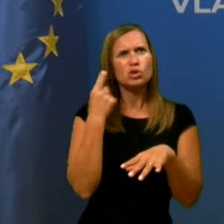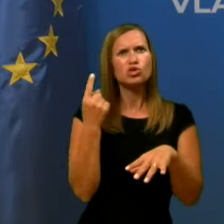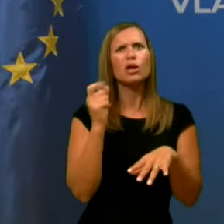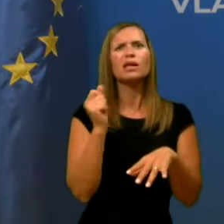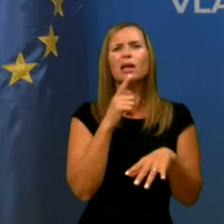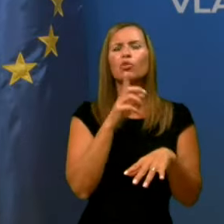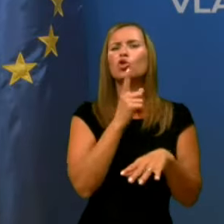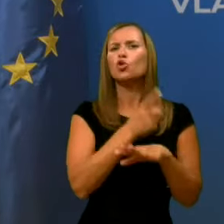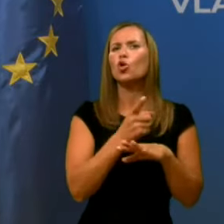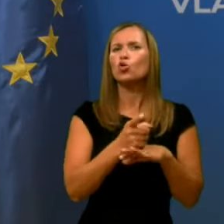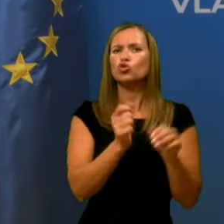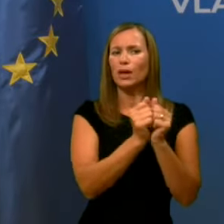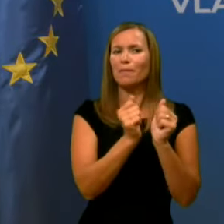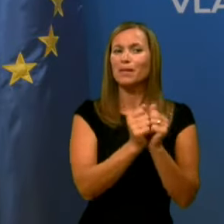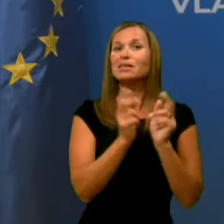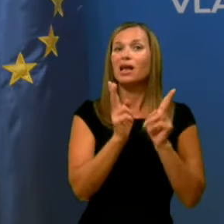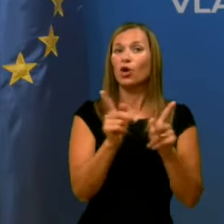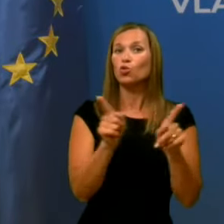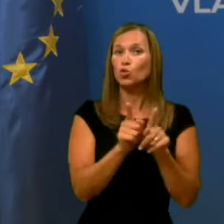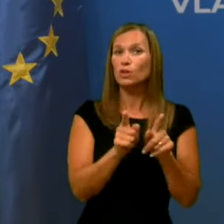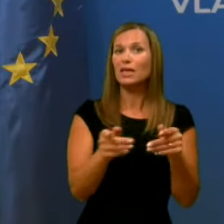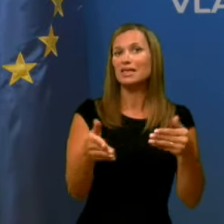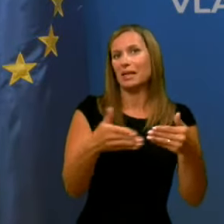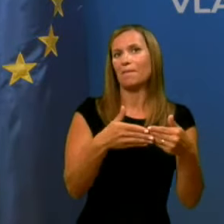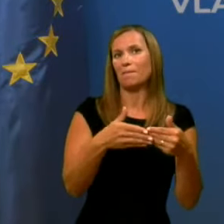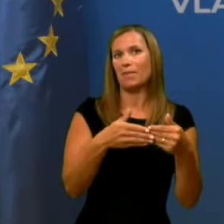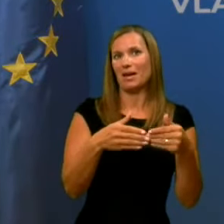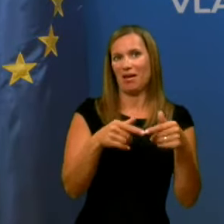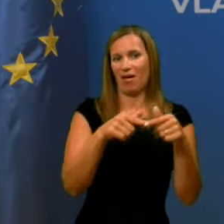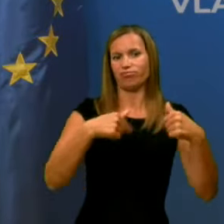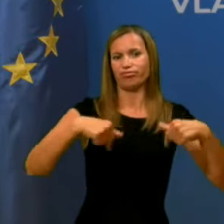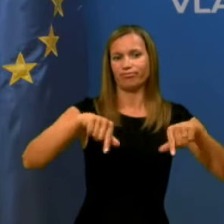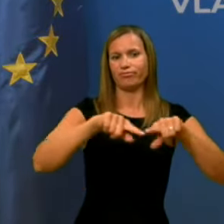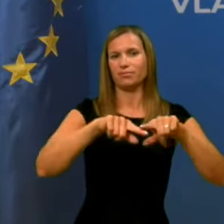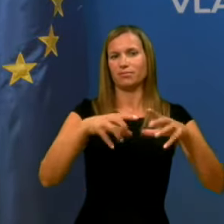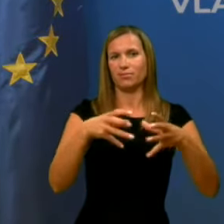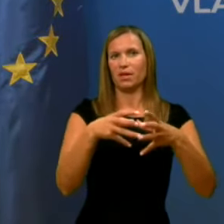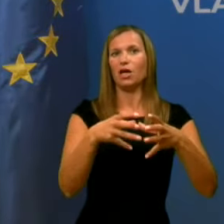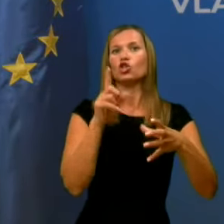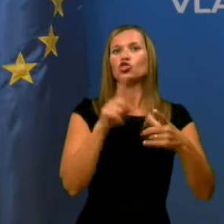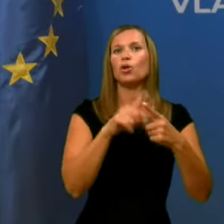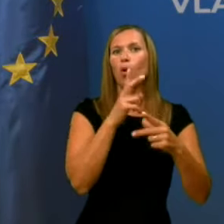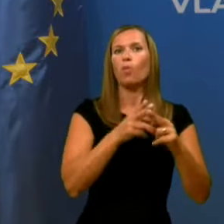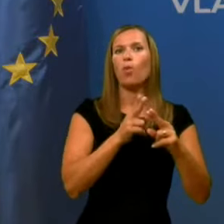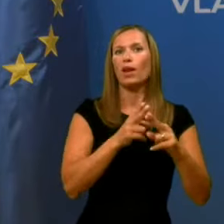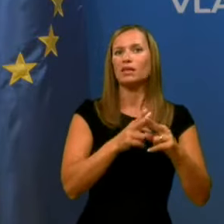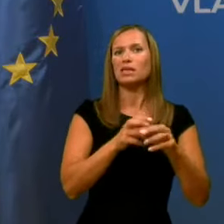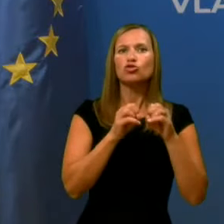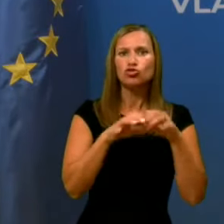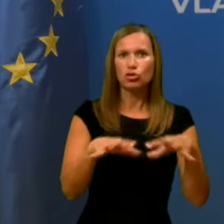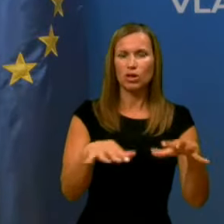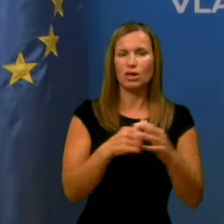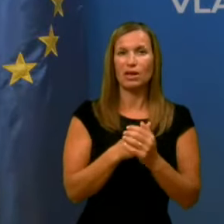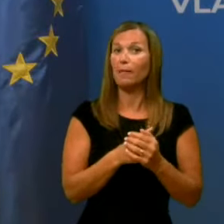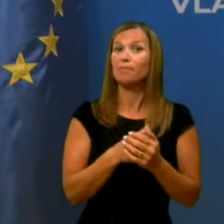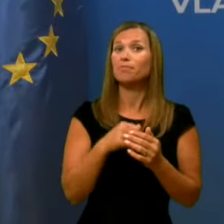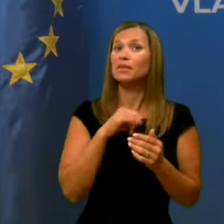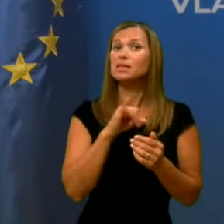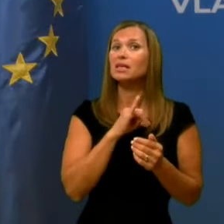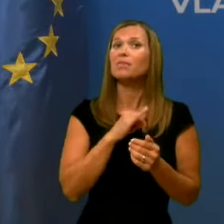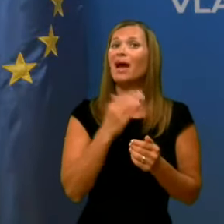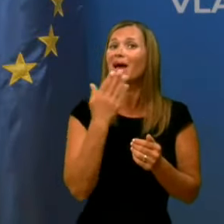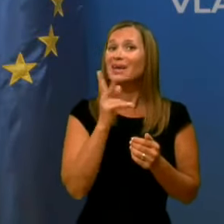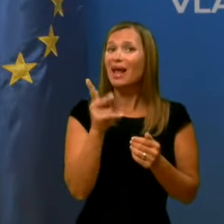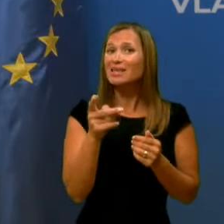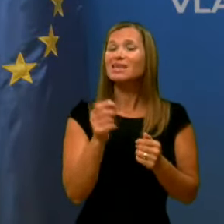bodo določena mesta lahko tudi zapirala v primeru, če bi se bolezen zelo širila. Kaj zdaj s hrastnikom in kaj